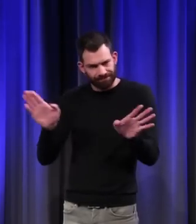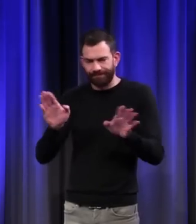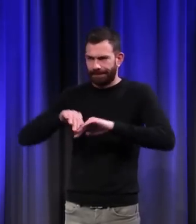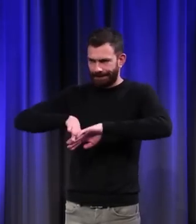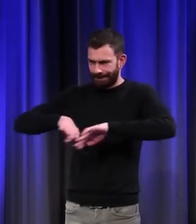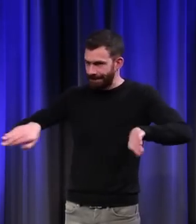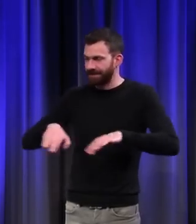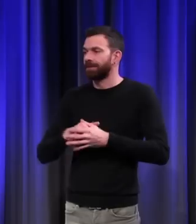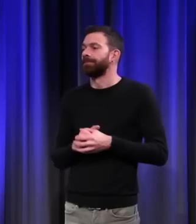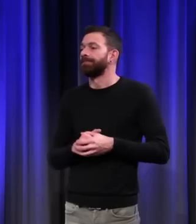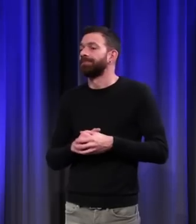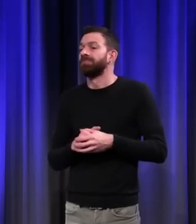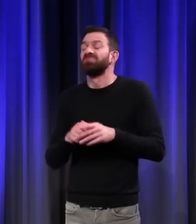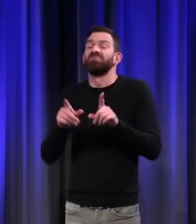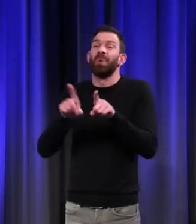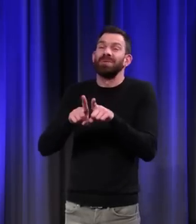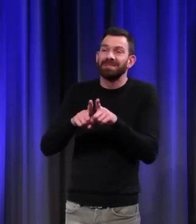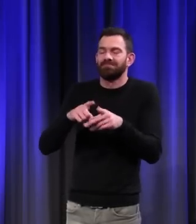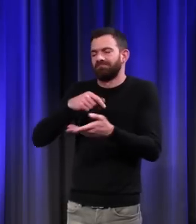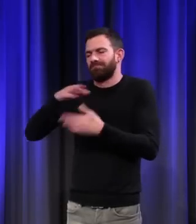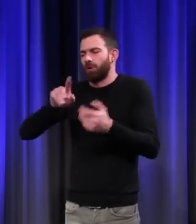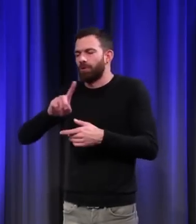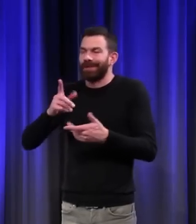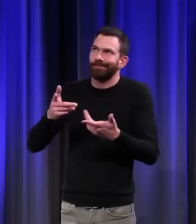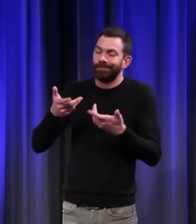On ne mélange pas, on évite de mélanger